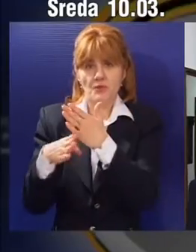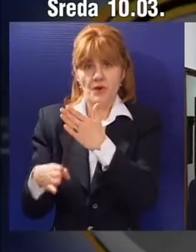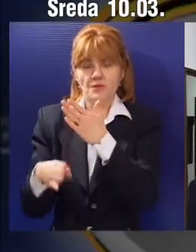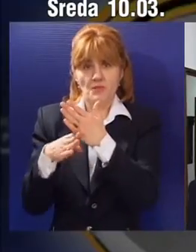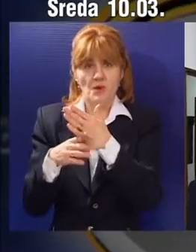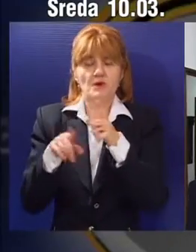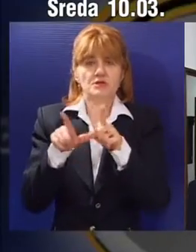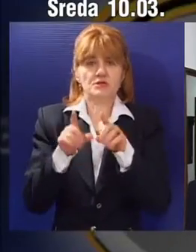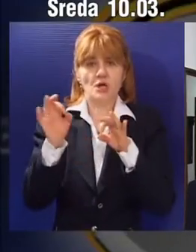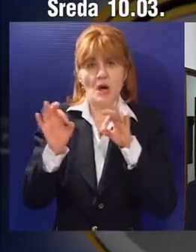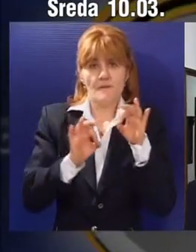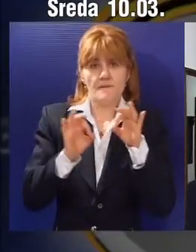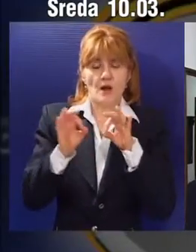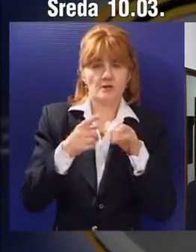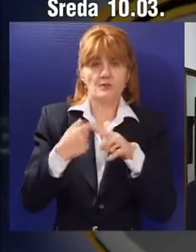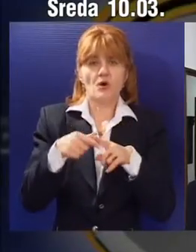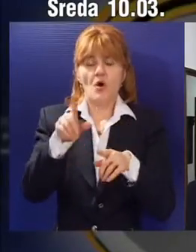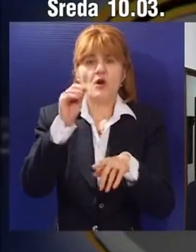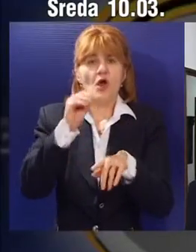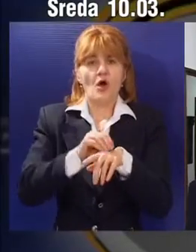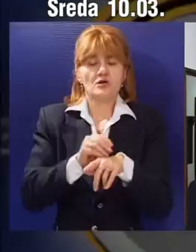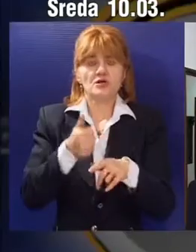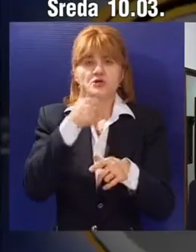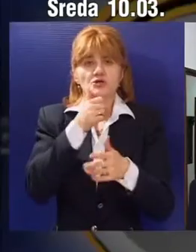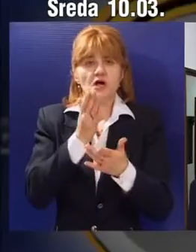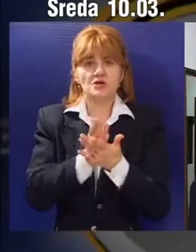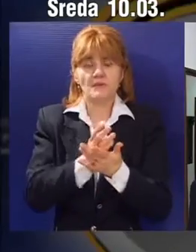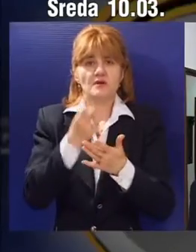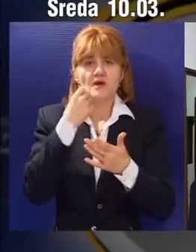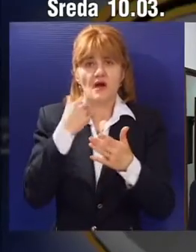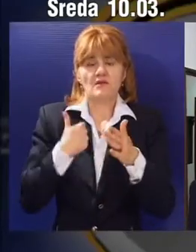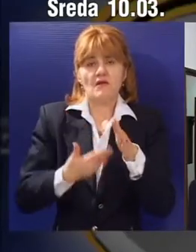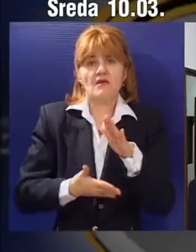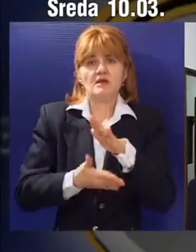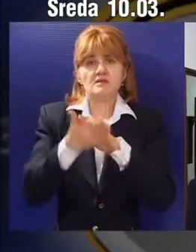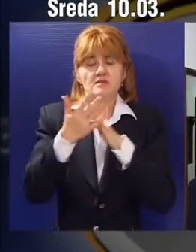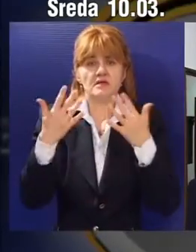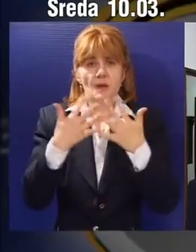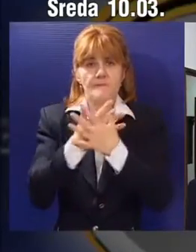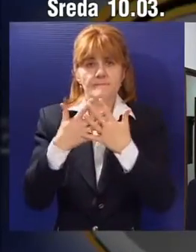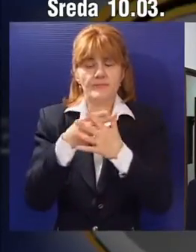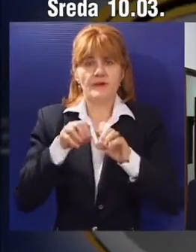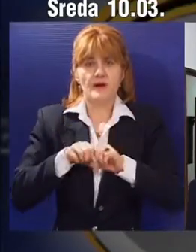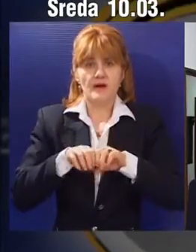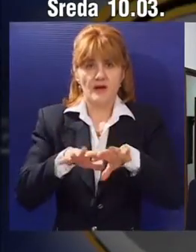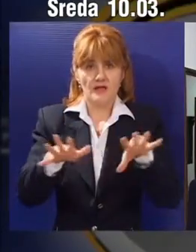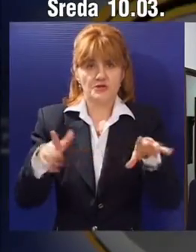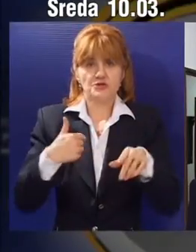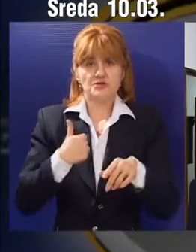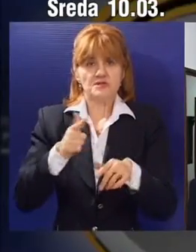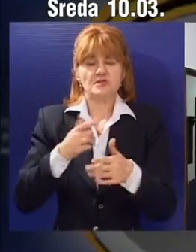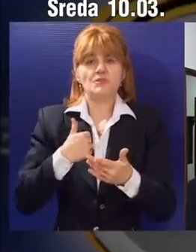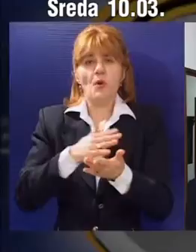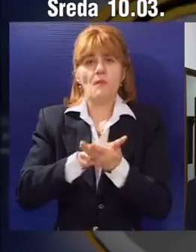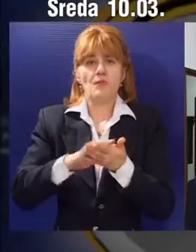proporcionalno naplaćujemo, zato da oni to osjećaju šta će biti ako izlaze na tržište. A nikog, nijednog stanara dosta